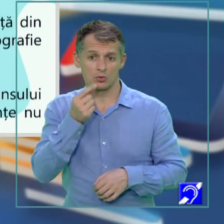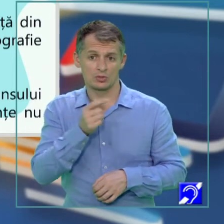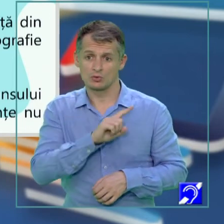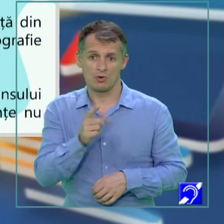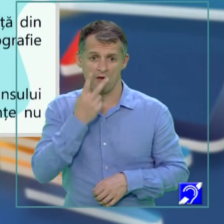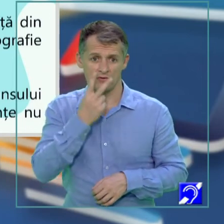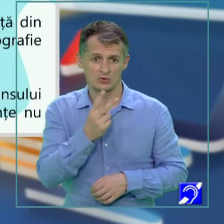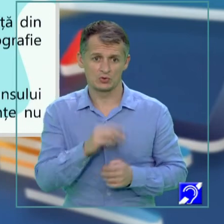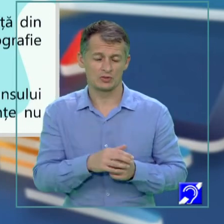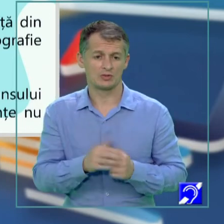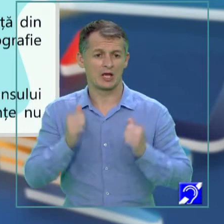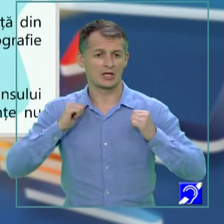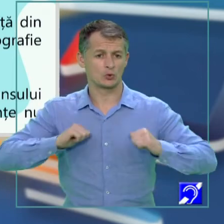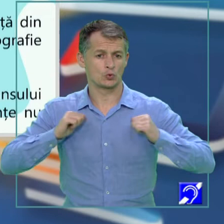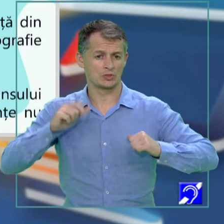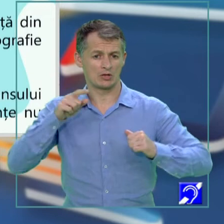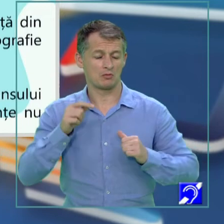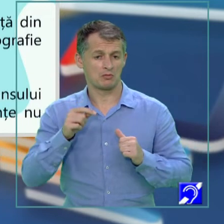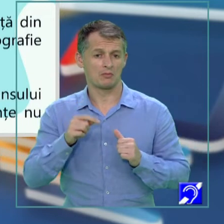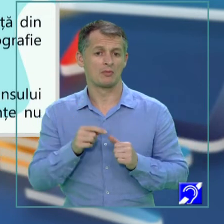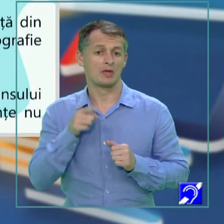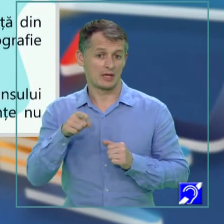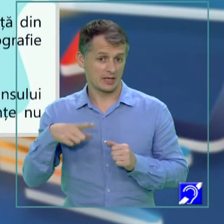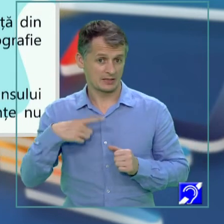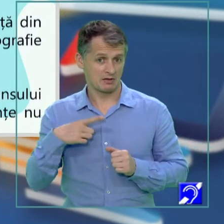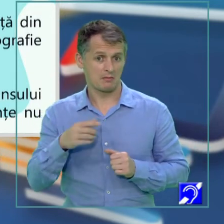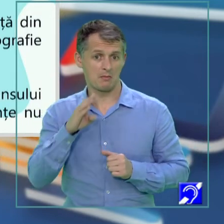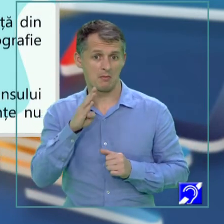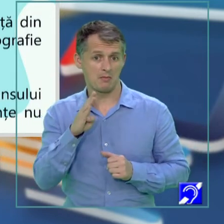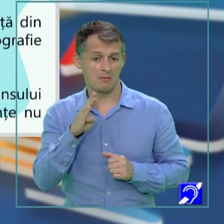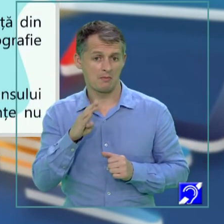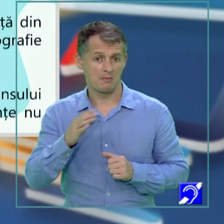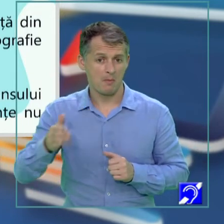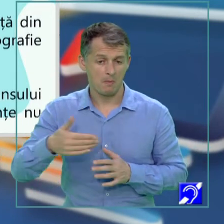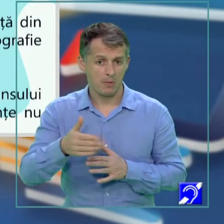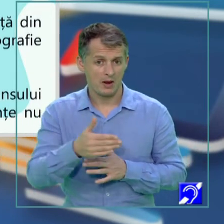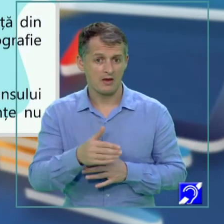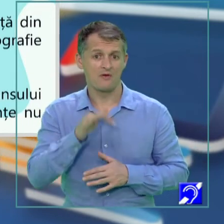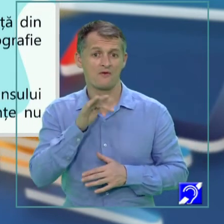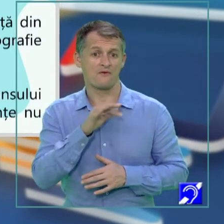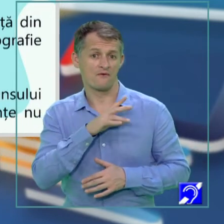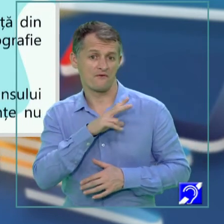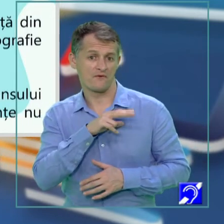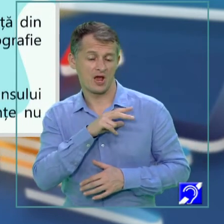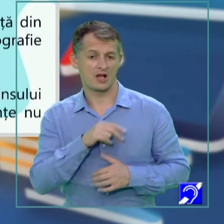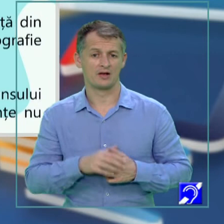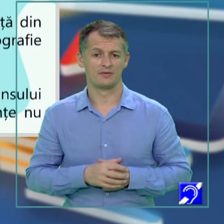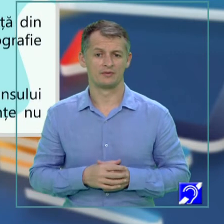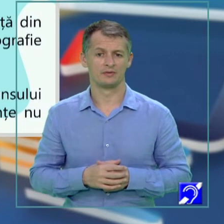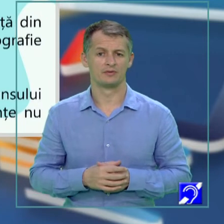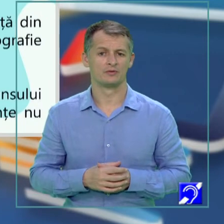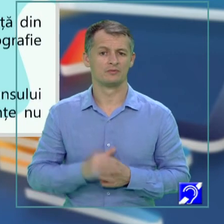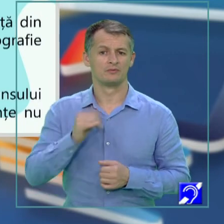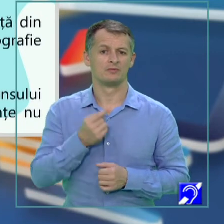l-a văzut în expediția sa, în ciuda așteptărilor, este balena franca, după cum dovedește secvența, un punct asupra căruia se